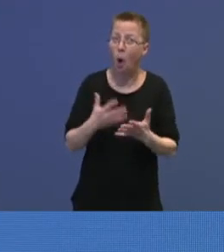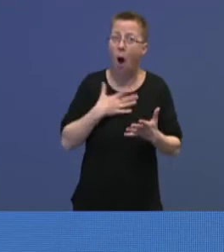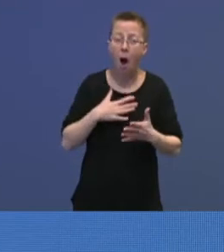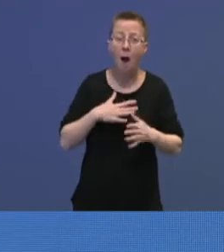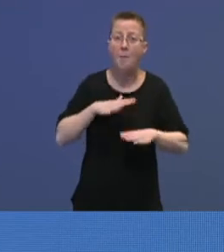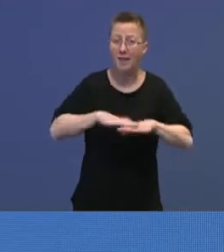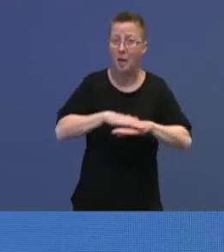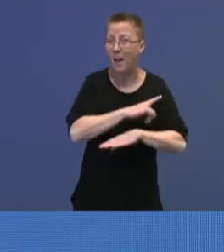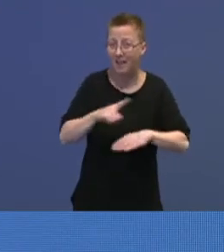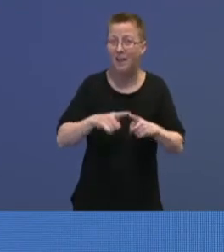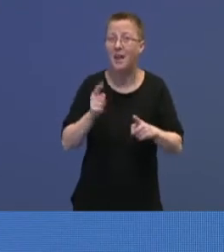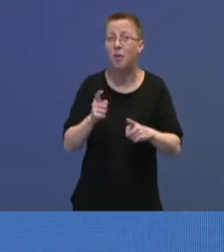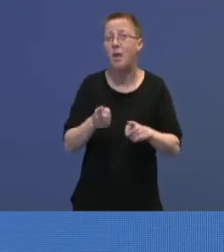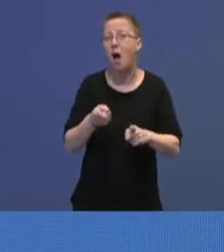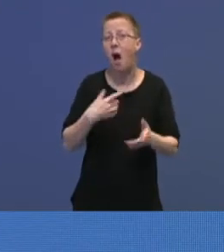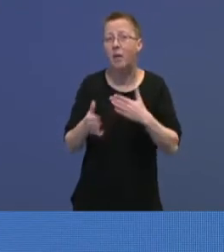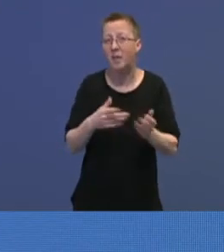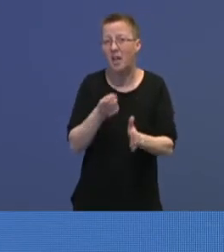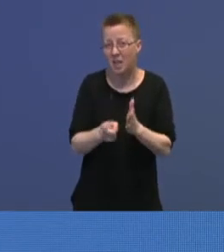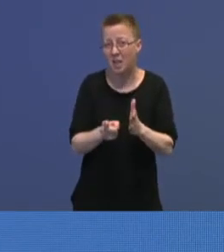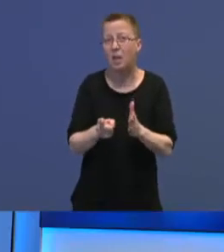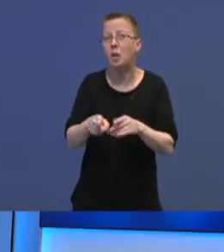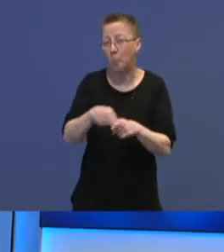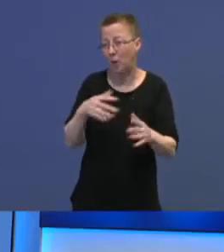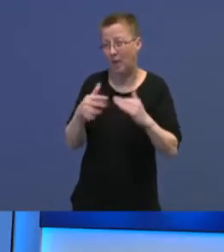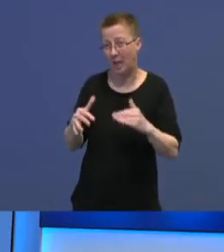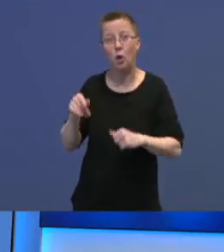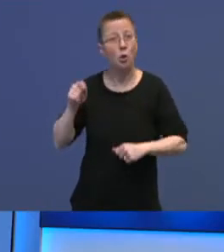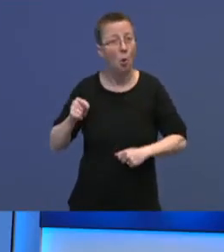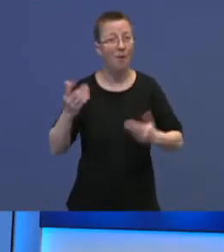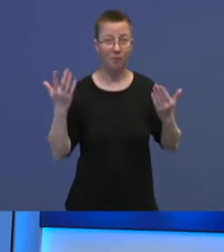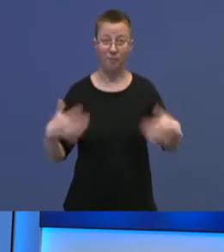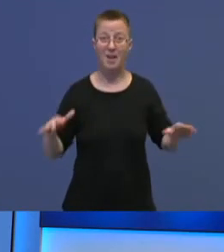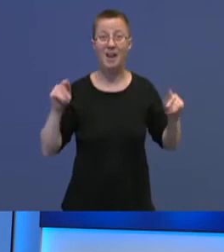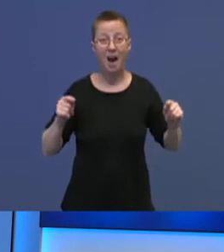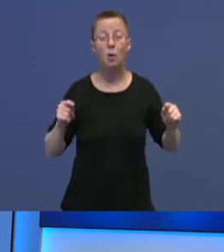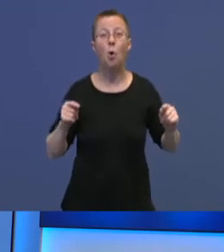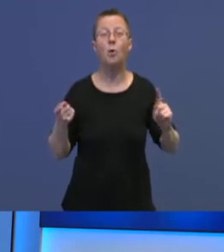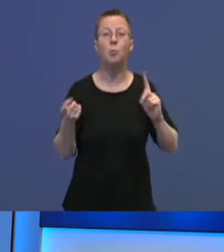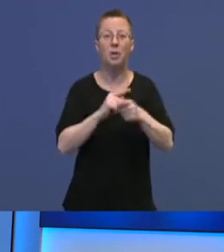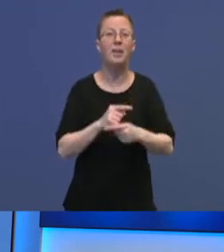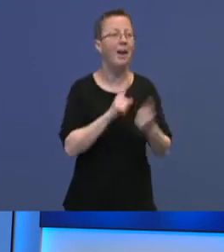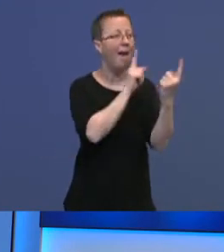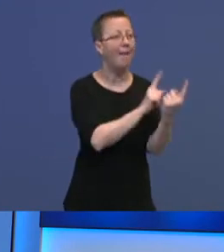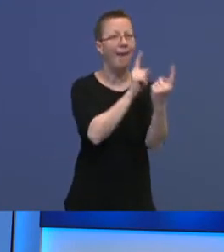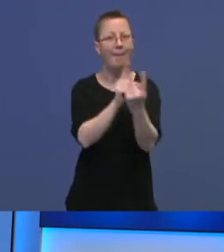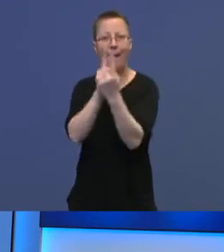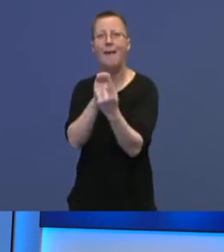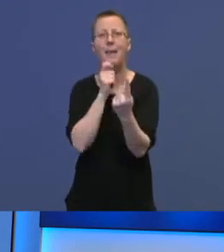raskt når krigen først brøt ut. Takk. Da er denne felleseansen over, vi går over til 1-1 intervjuer.